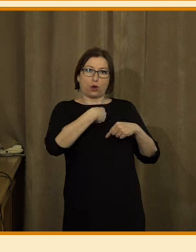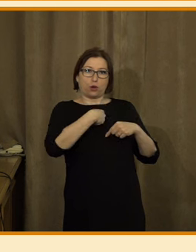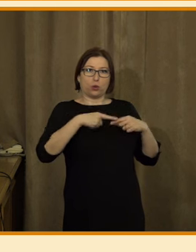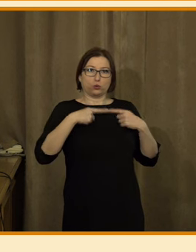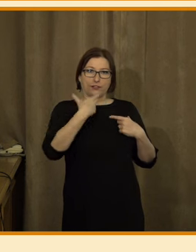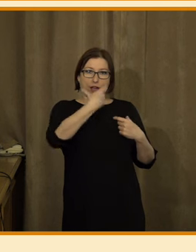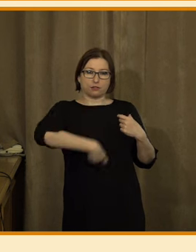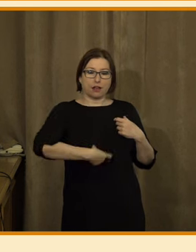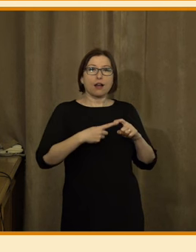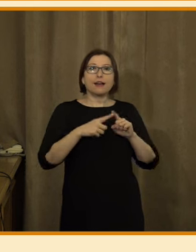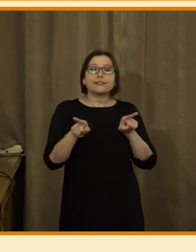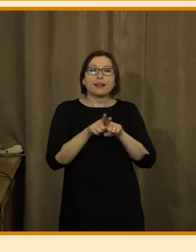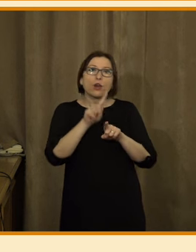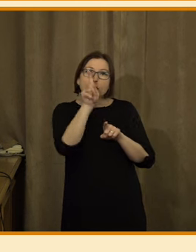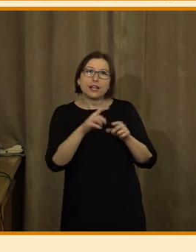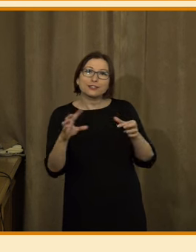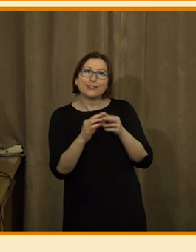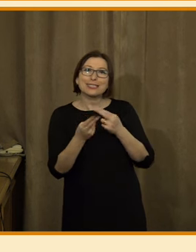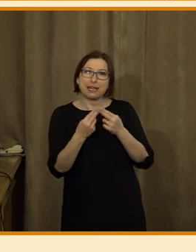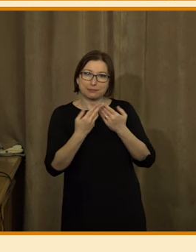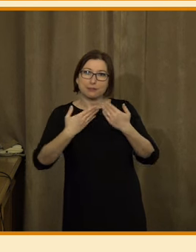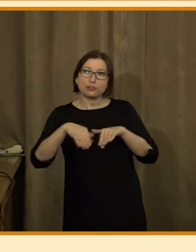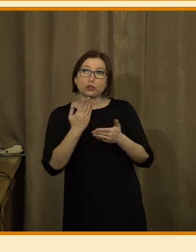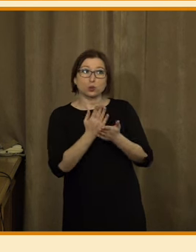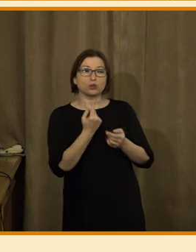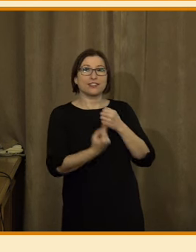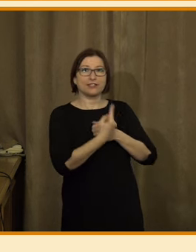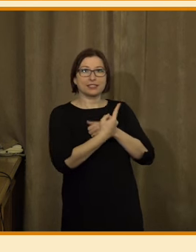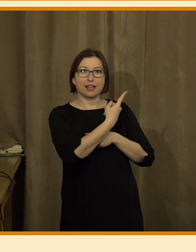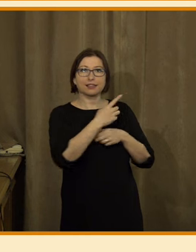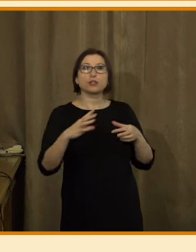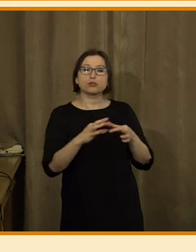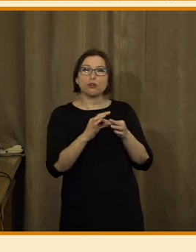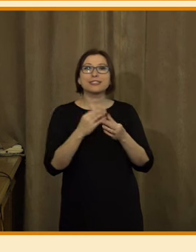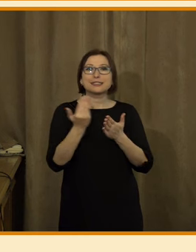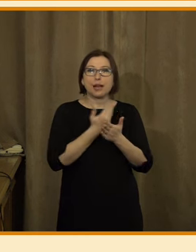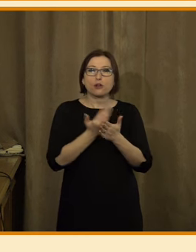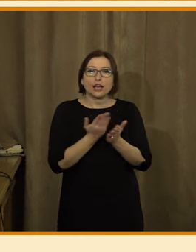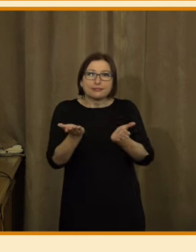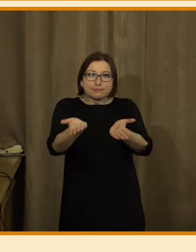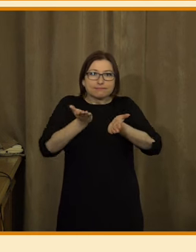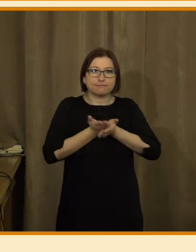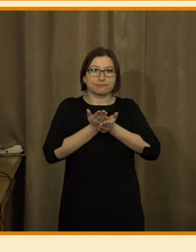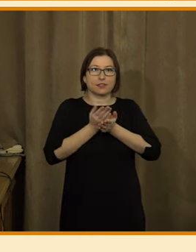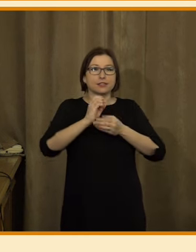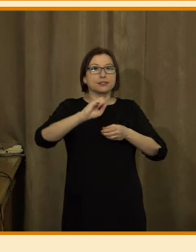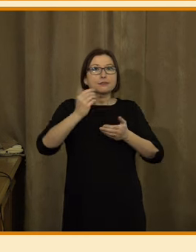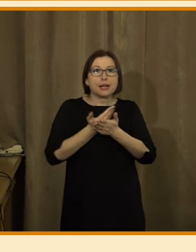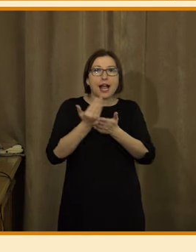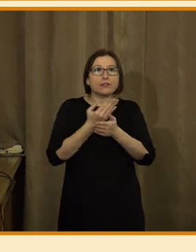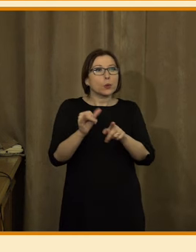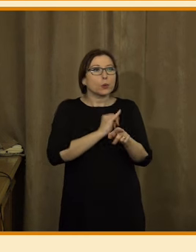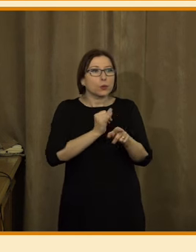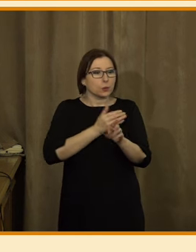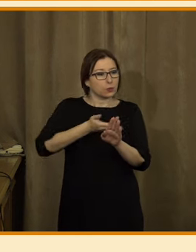otázka na bezpečnost. Tady už vidíte ty výsledky, co se týče spravodajství, tak ta naše